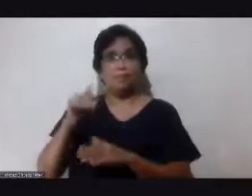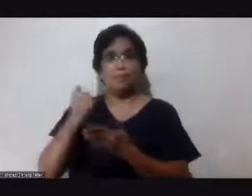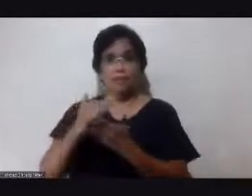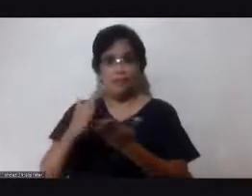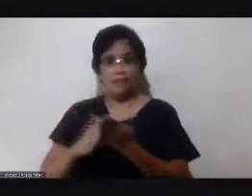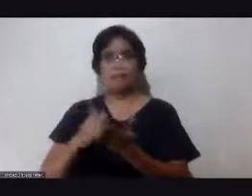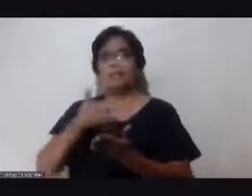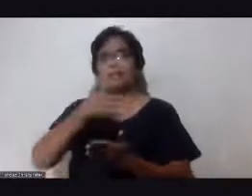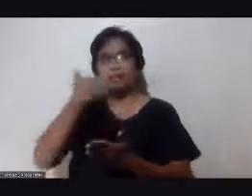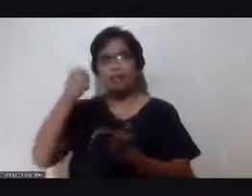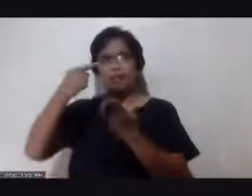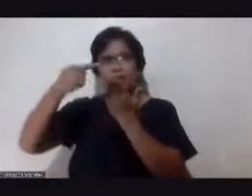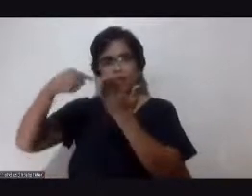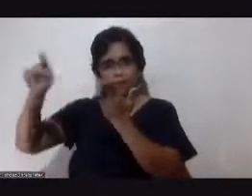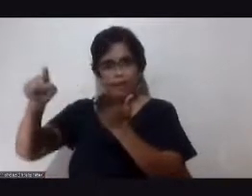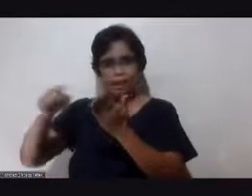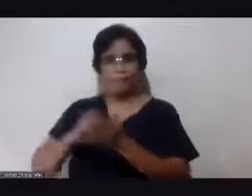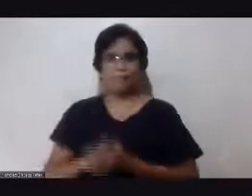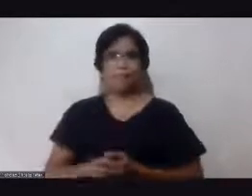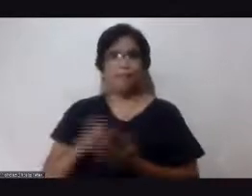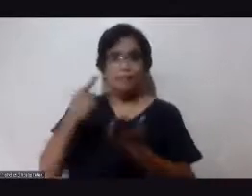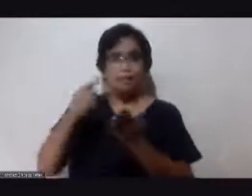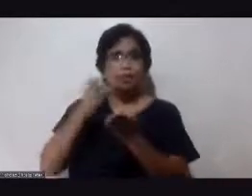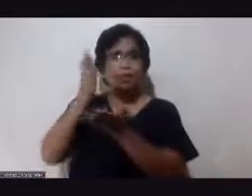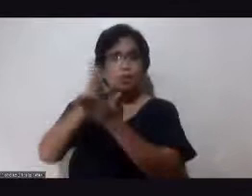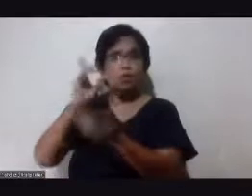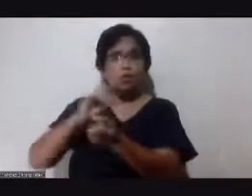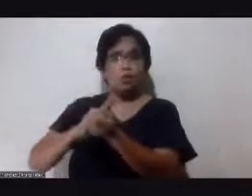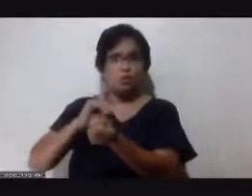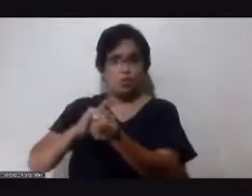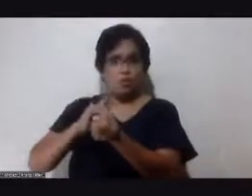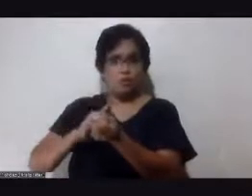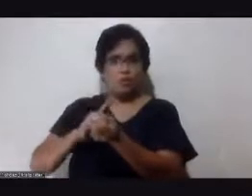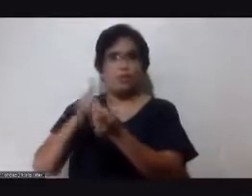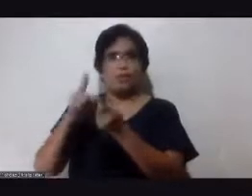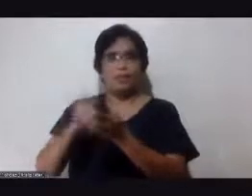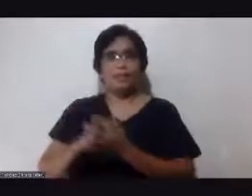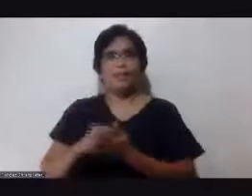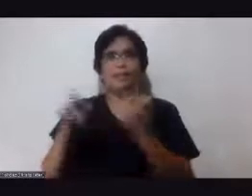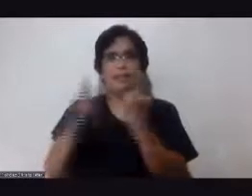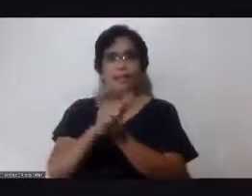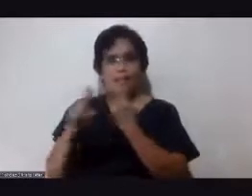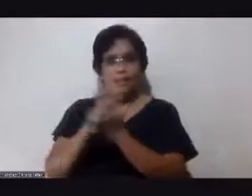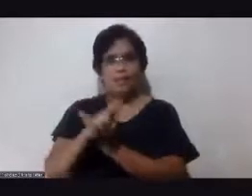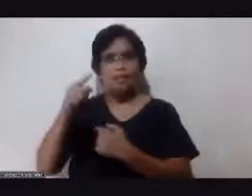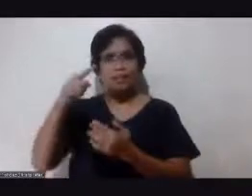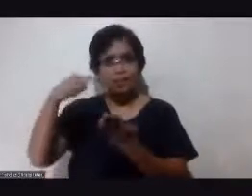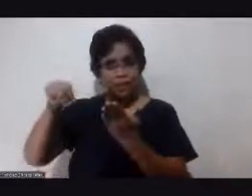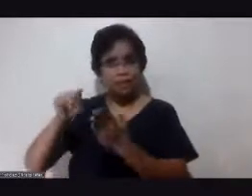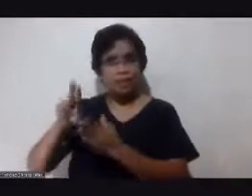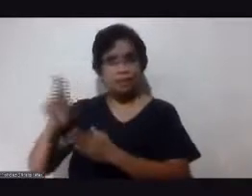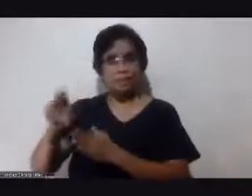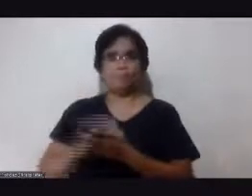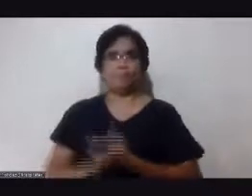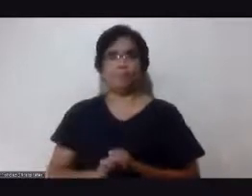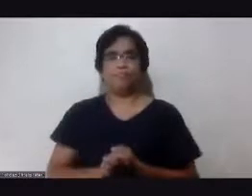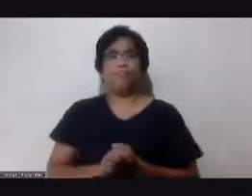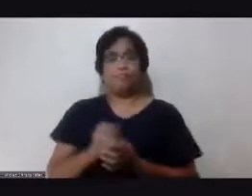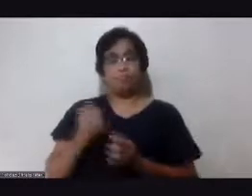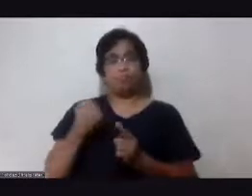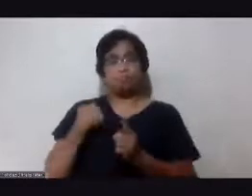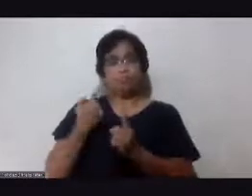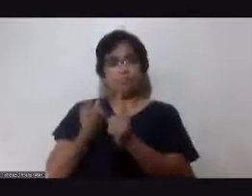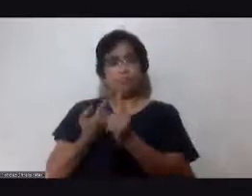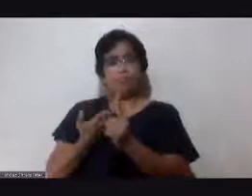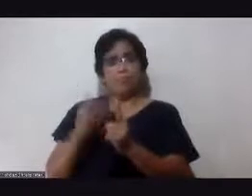ka na lang one of the best things that you can do is to have a check up regular check up ako Brother Eng wala naman